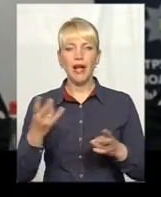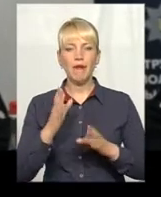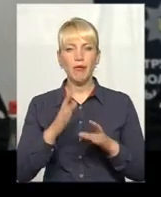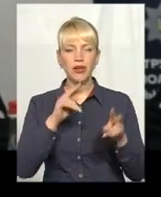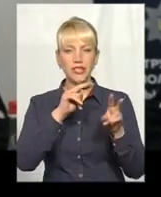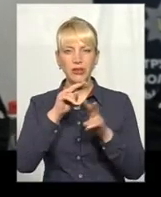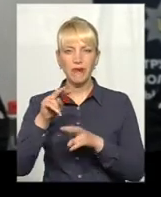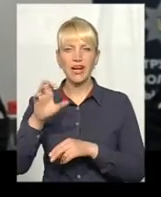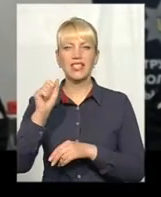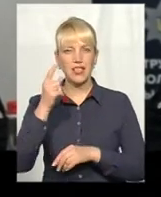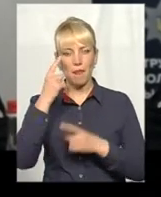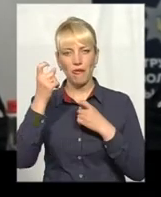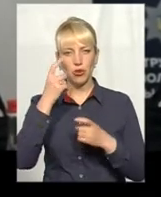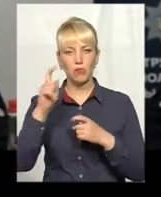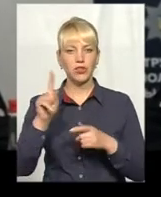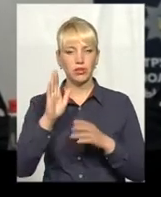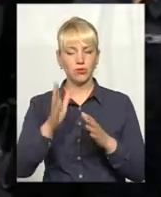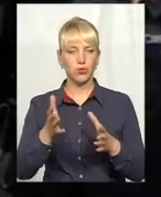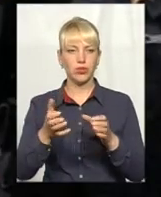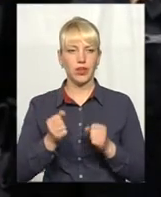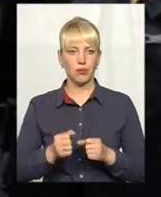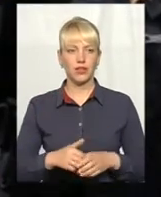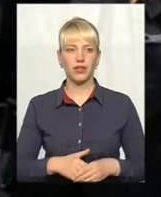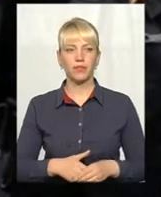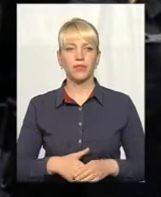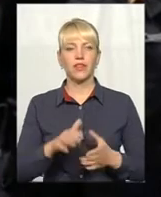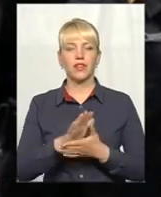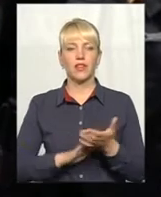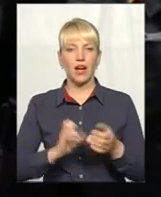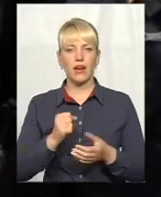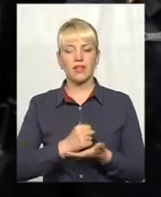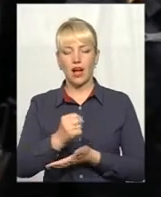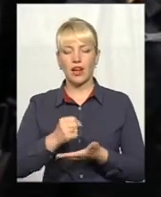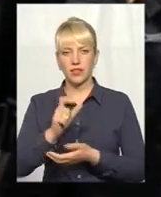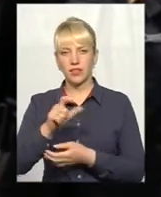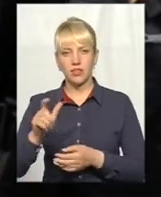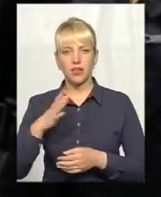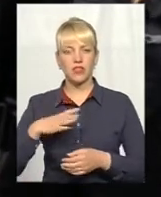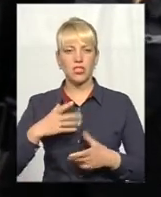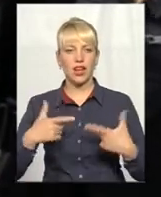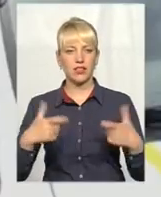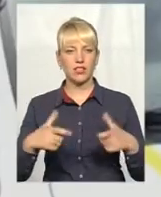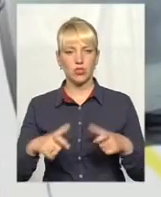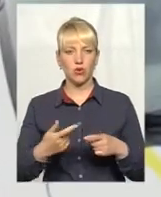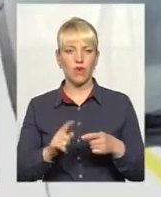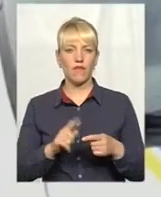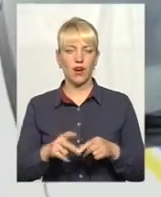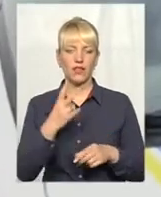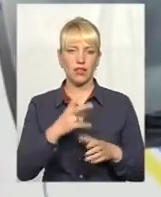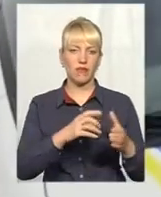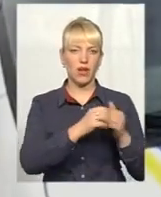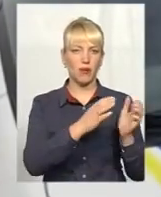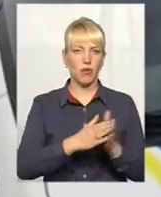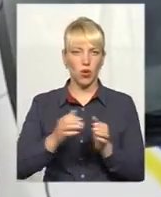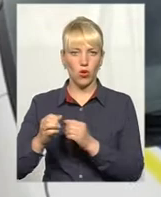слідкувати за повідомленнями, які будуть отримувати. Далі на кандидатів чекає тестування. Складається воно з двох блоків – перевірки загальних